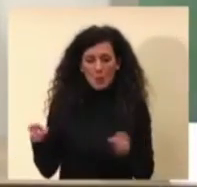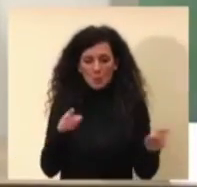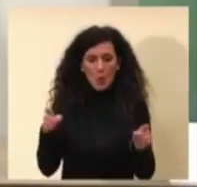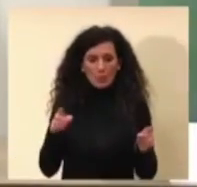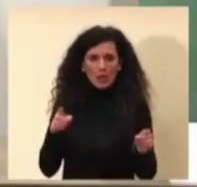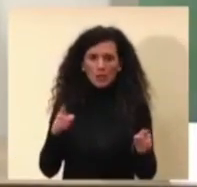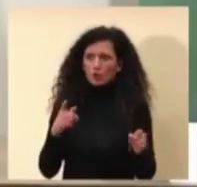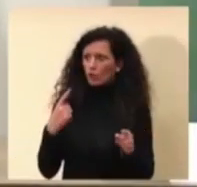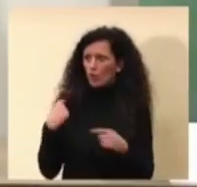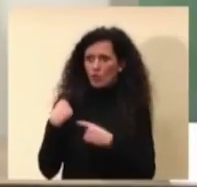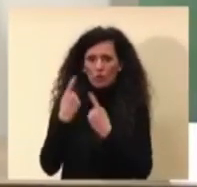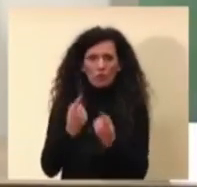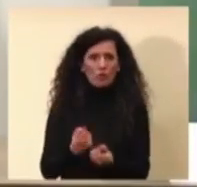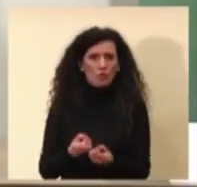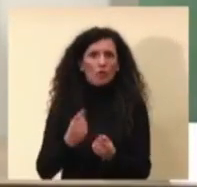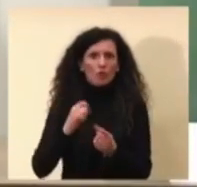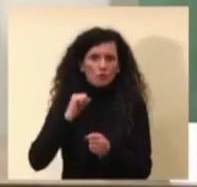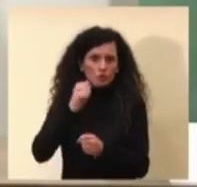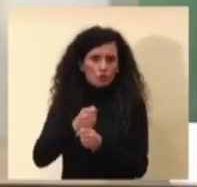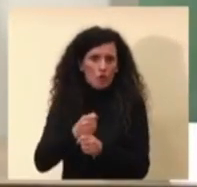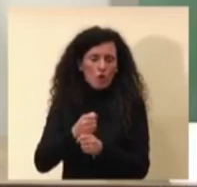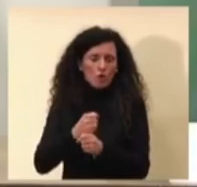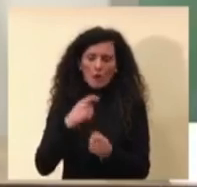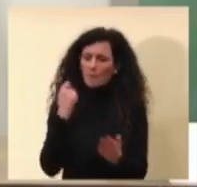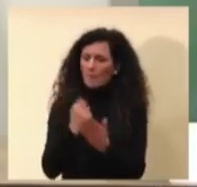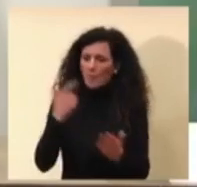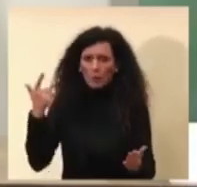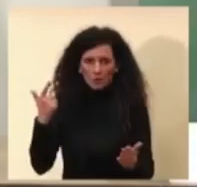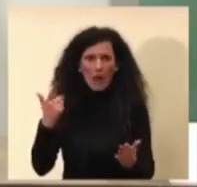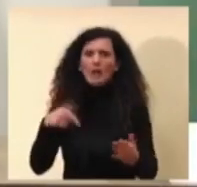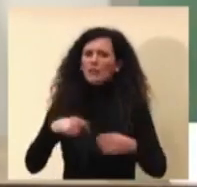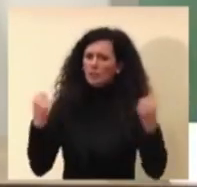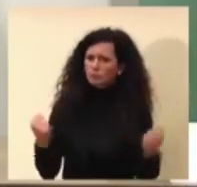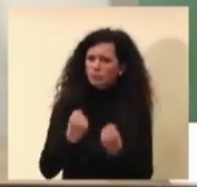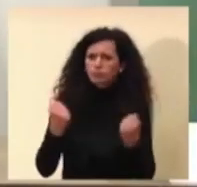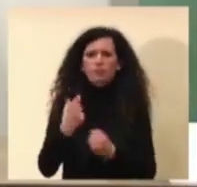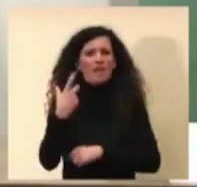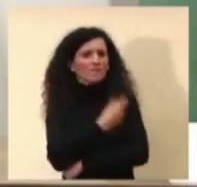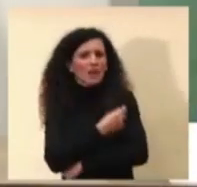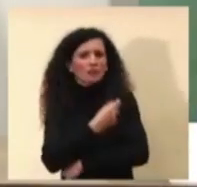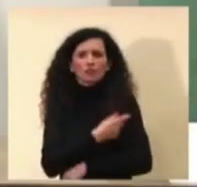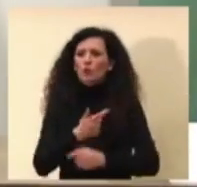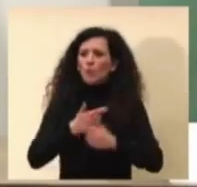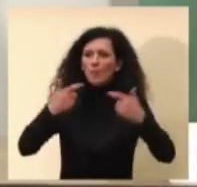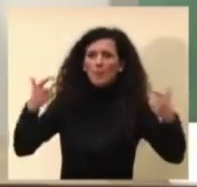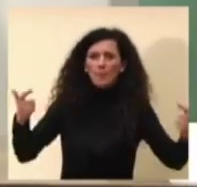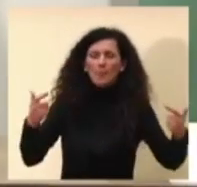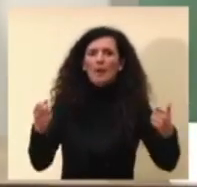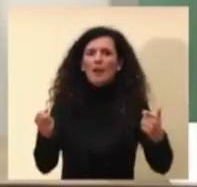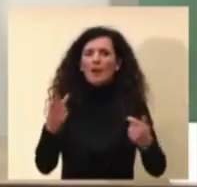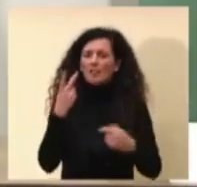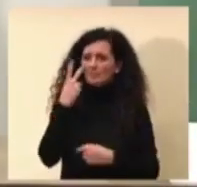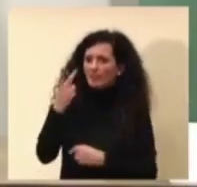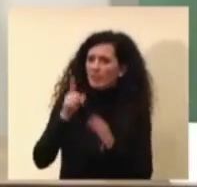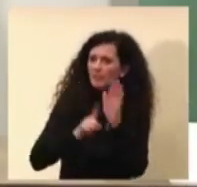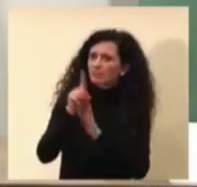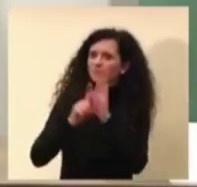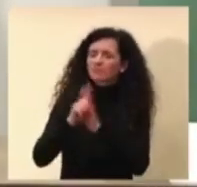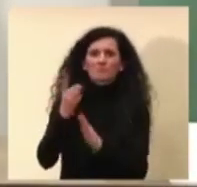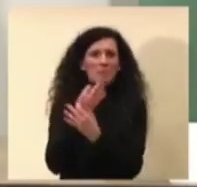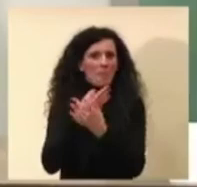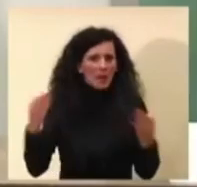strumenti importantissimi come le vaccinazioni che stanno crescendo e che ci danno i primi segnali estremamente positivi